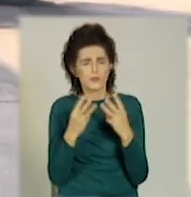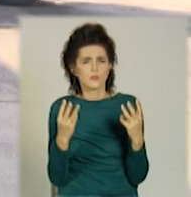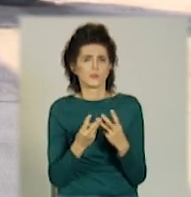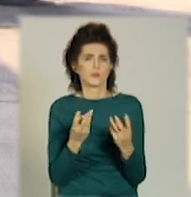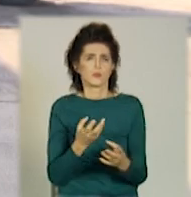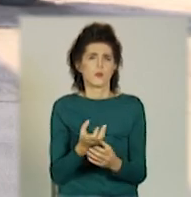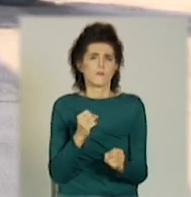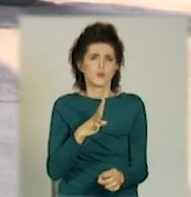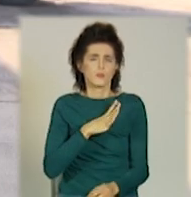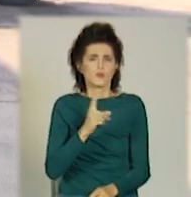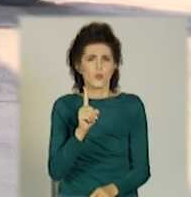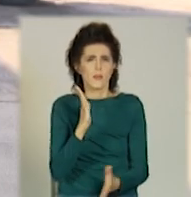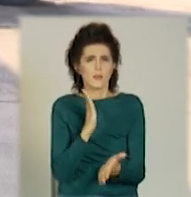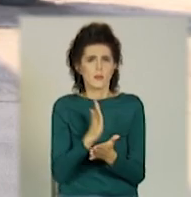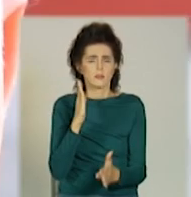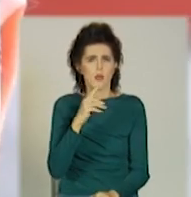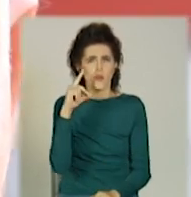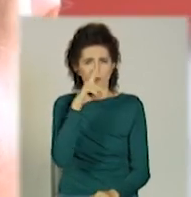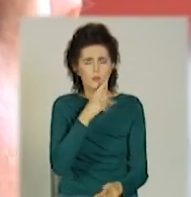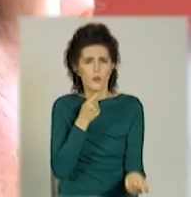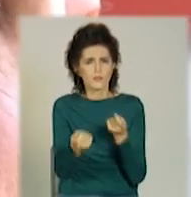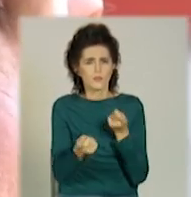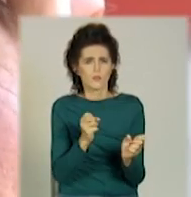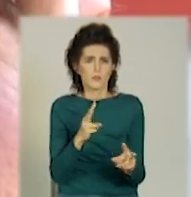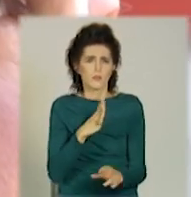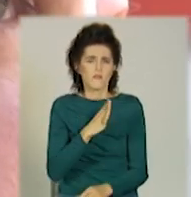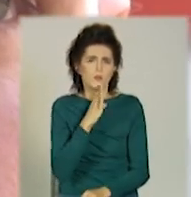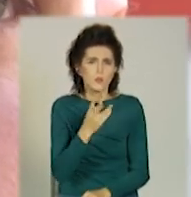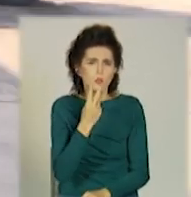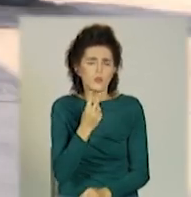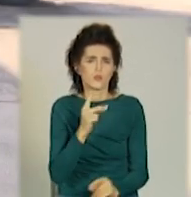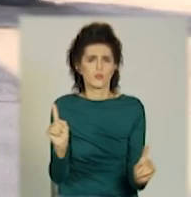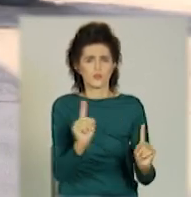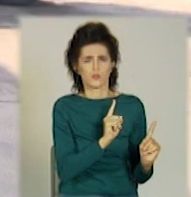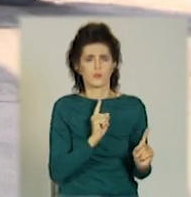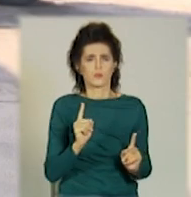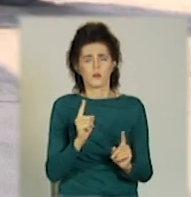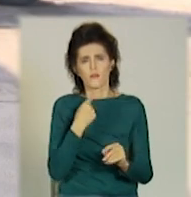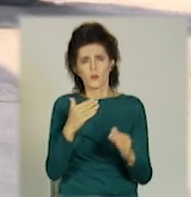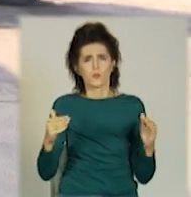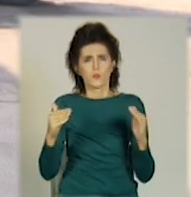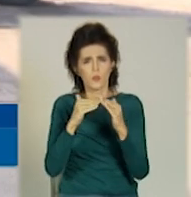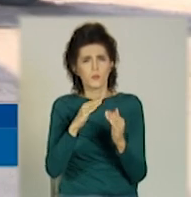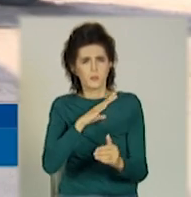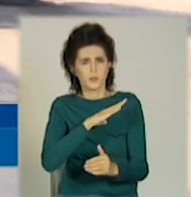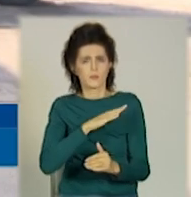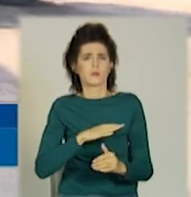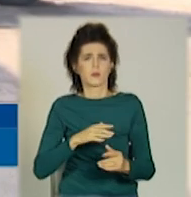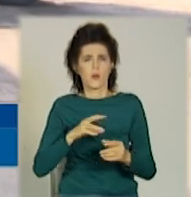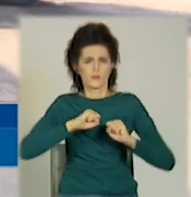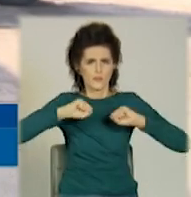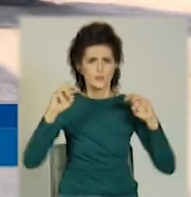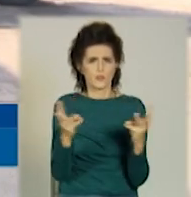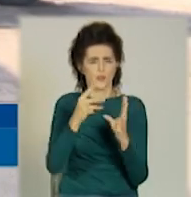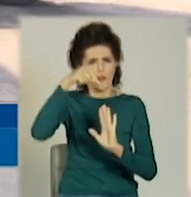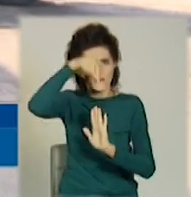необорожене поводження з вогнем під час куріння. На момент прибуття пожежного підрозділу будинок був охоплений всередині